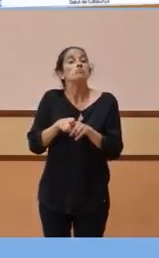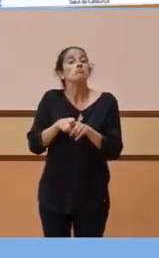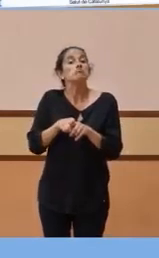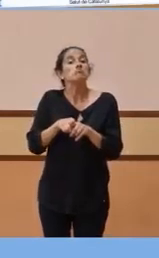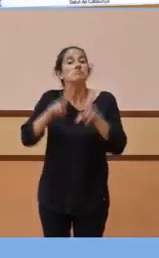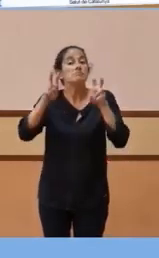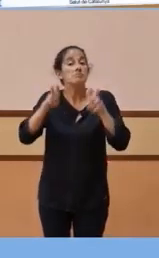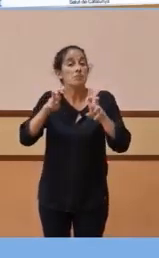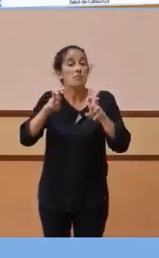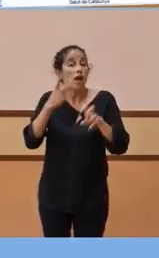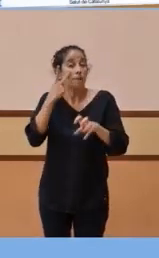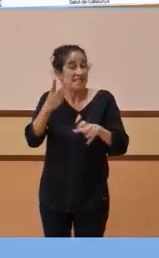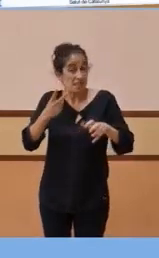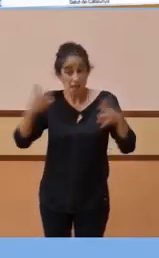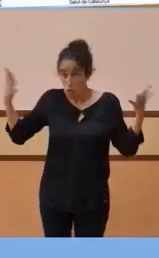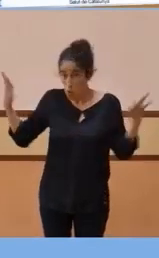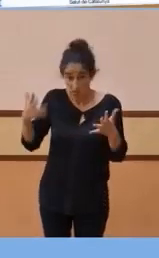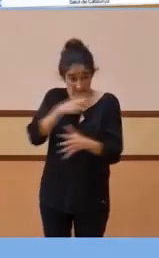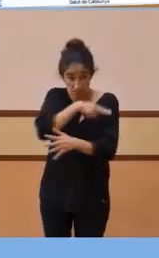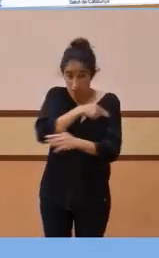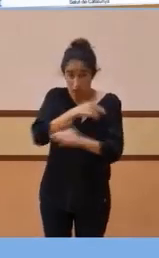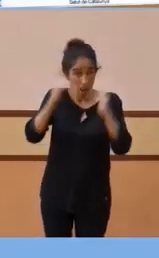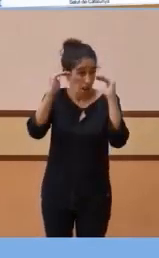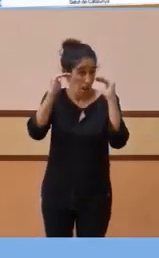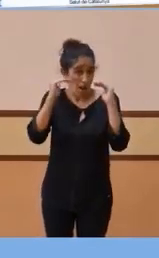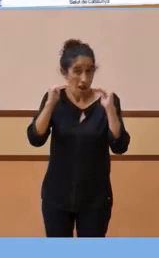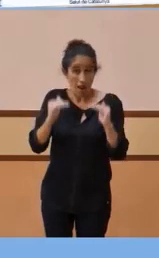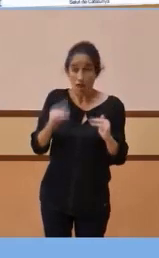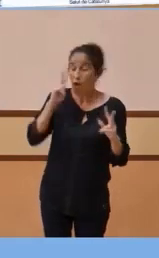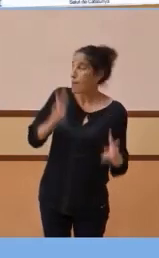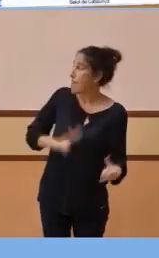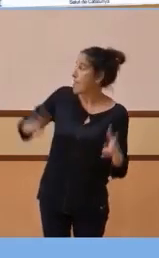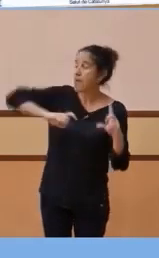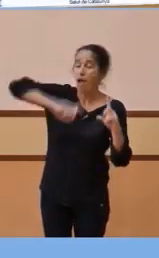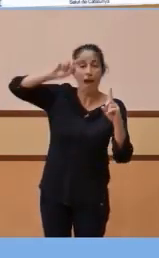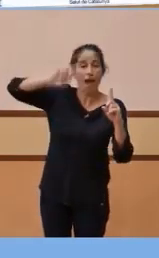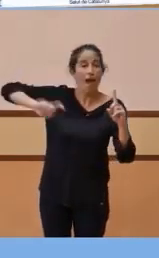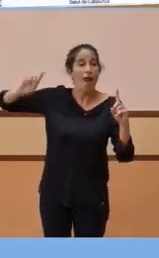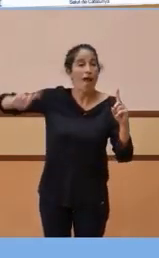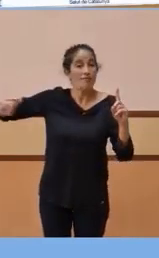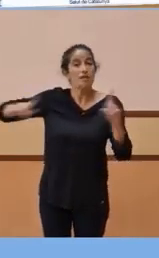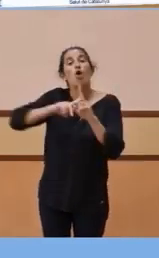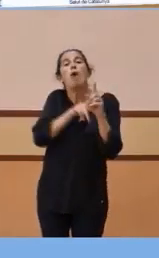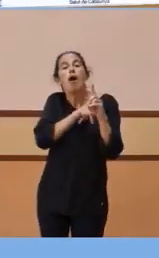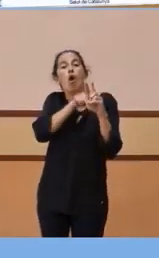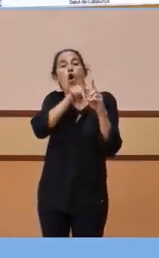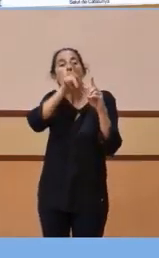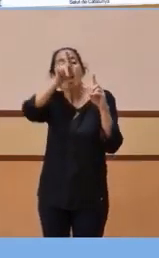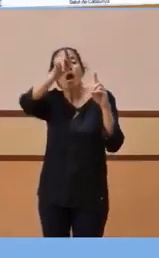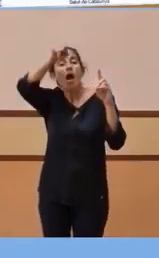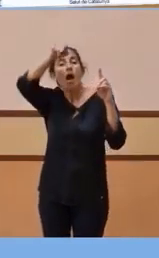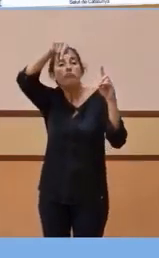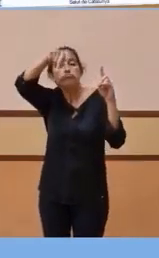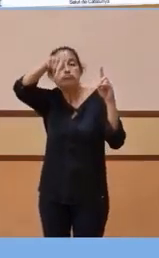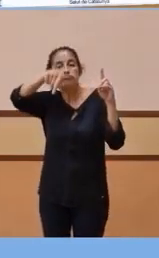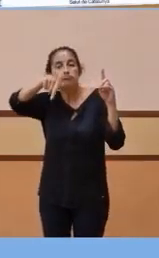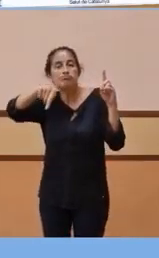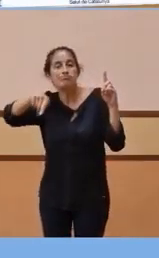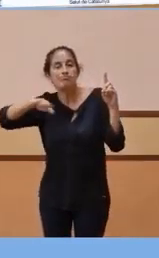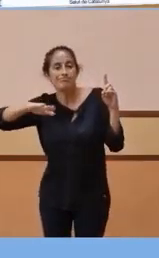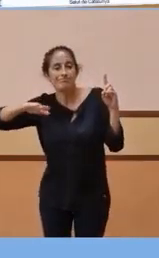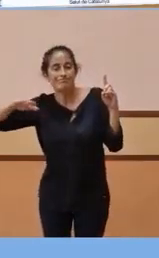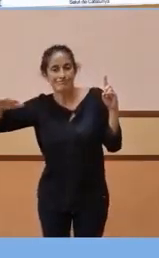dels hospitals, i això és el que reflexa en aquests gràfics, aquesta corba amb tendència a baixar,